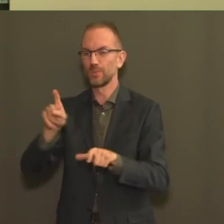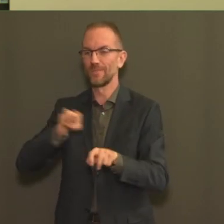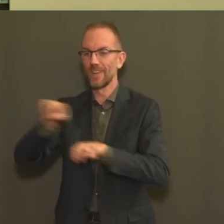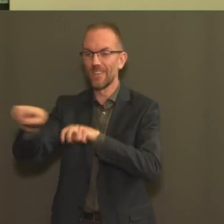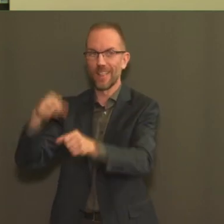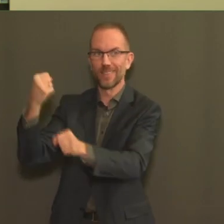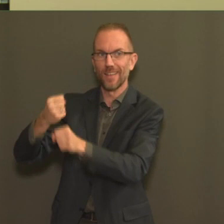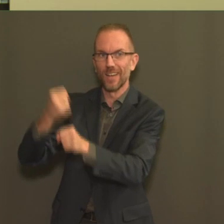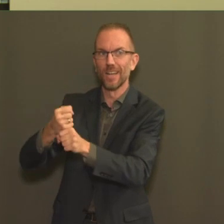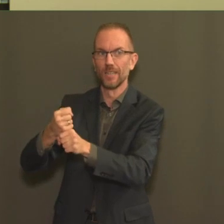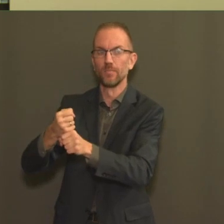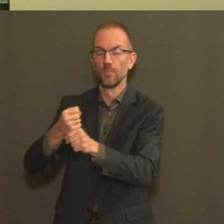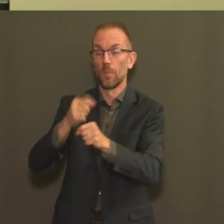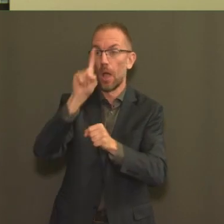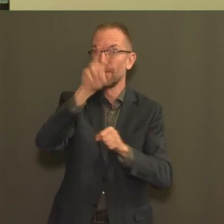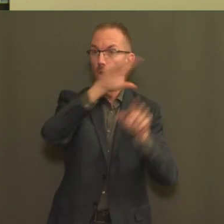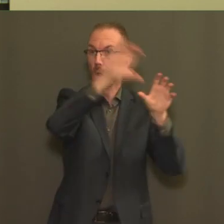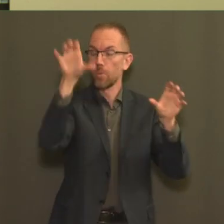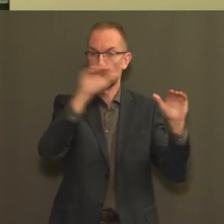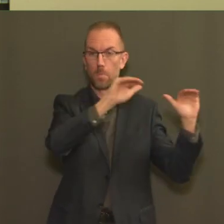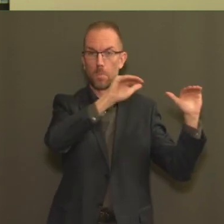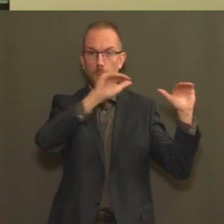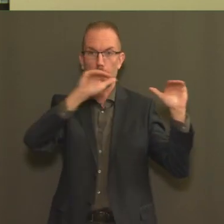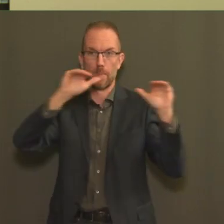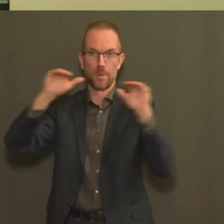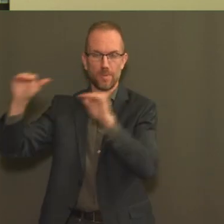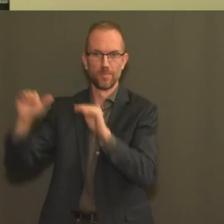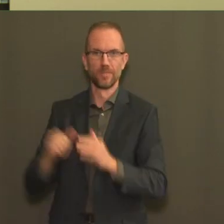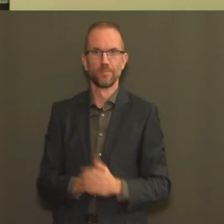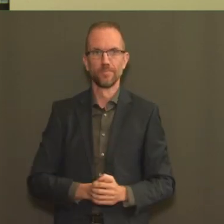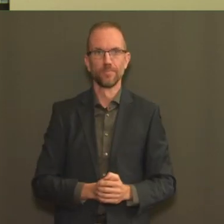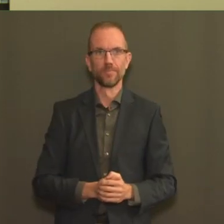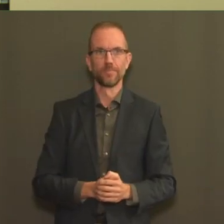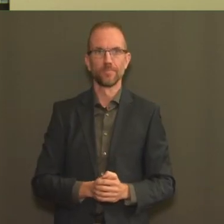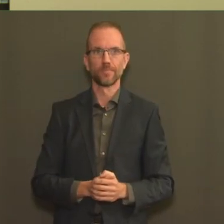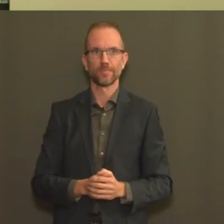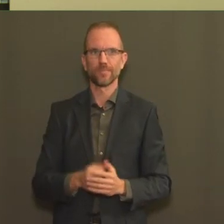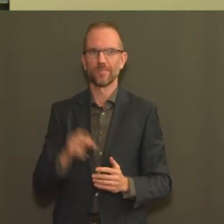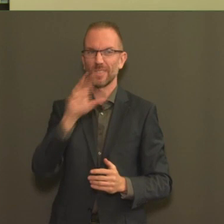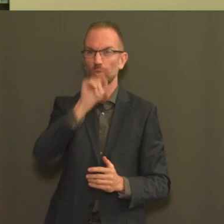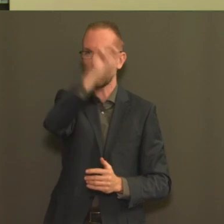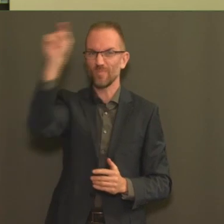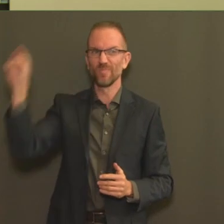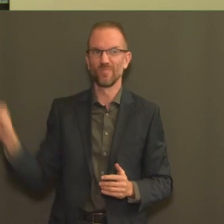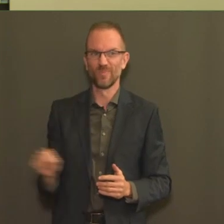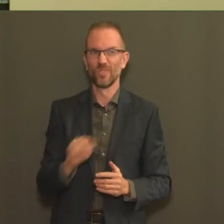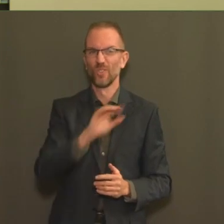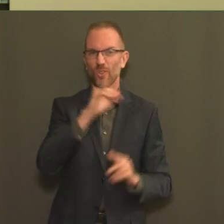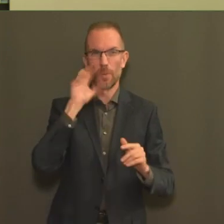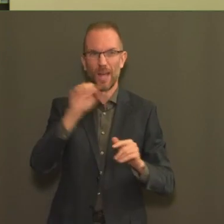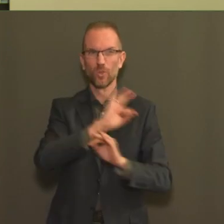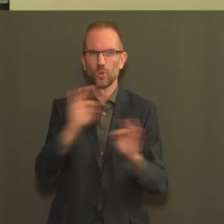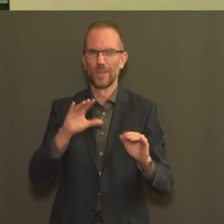stable en Flandre. Dans toutes les régions, par contre, nous avons une augmentation légère des déplacements